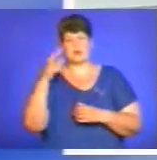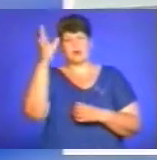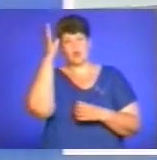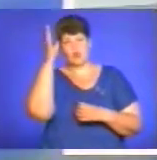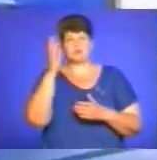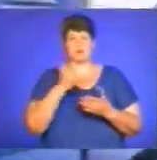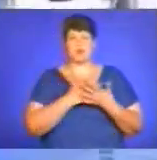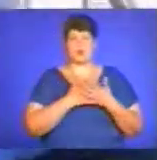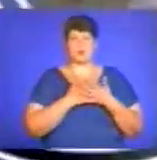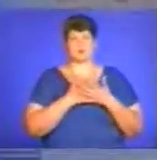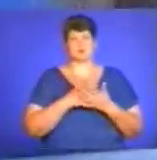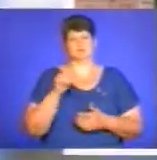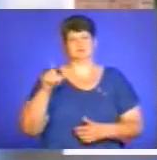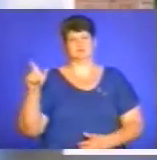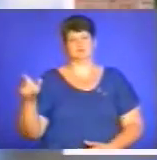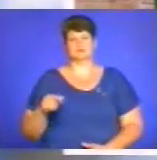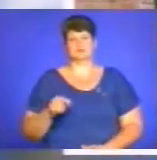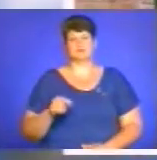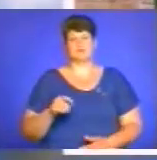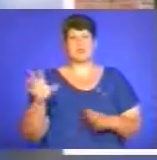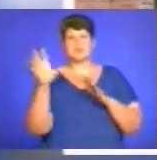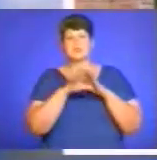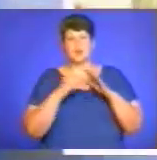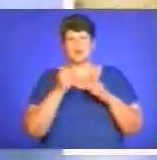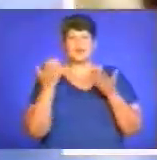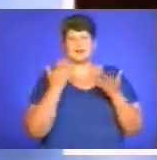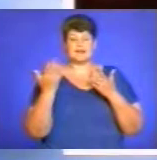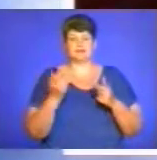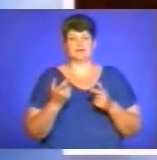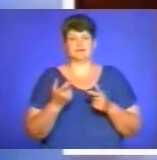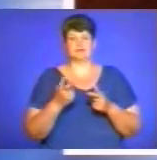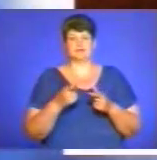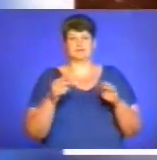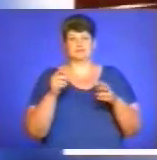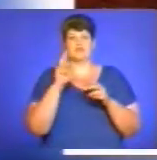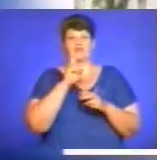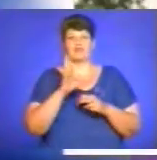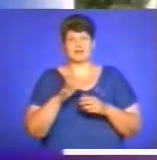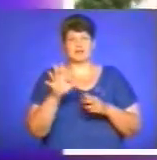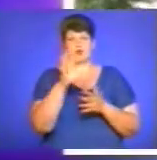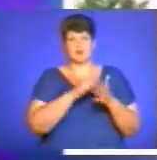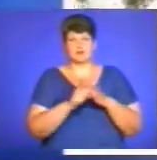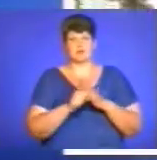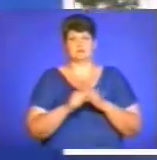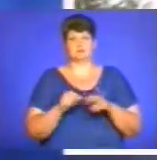громадські діячі. Злодія, який спеціалізувався на квартирних крадіжках, викрили міліціонери.